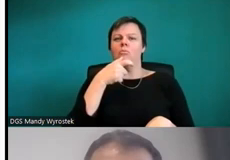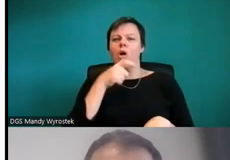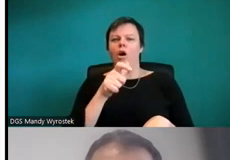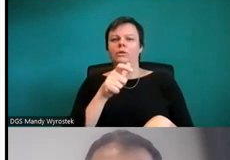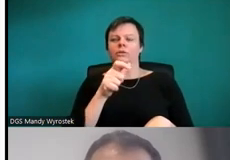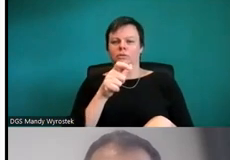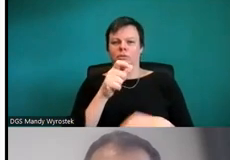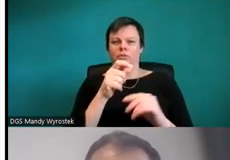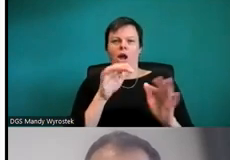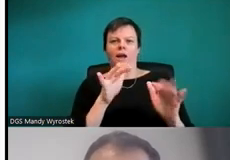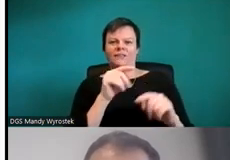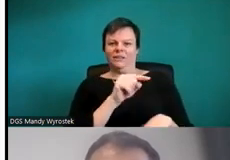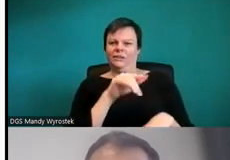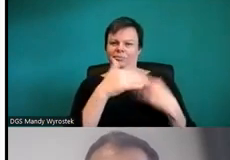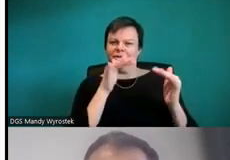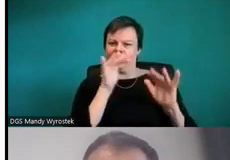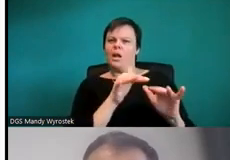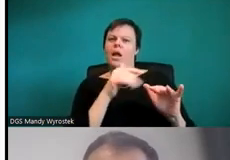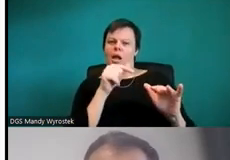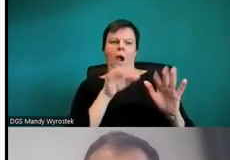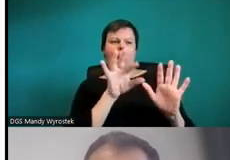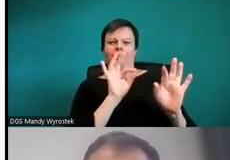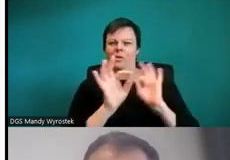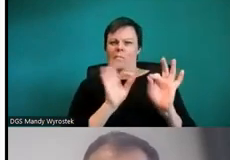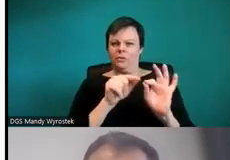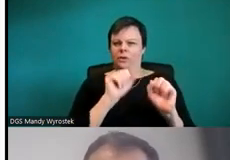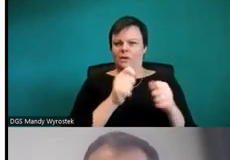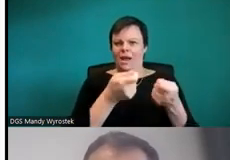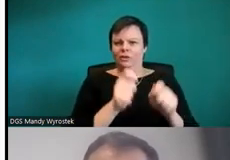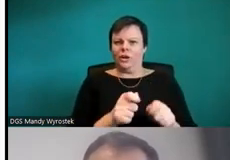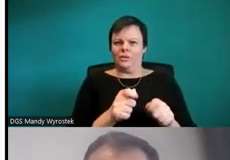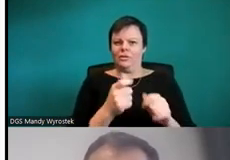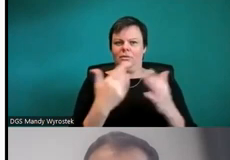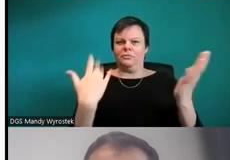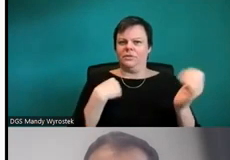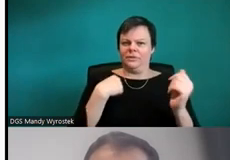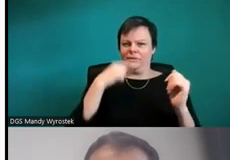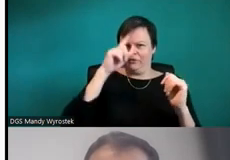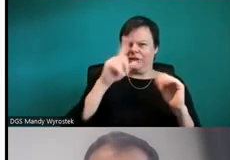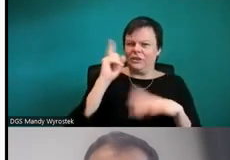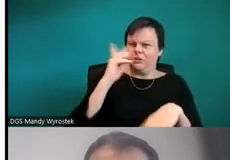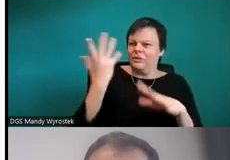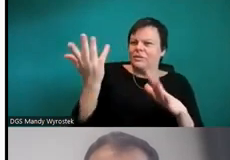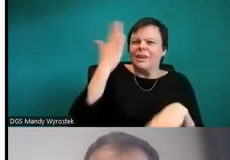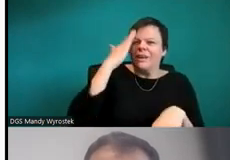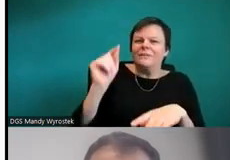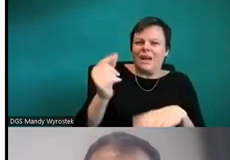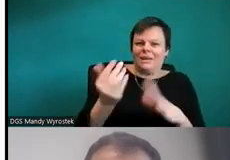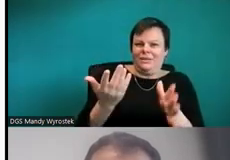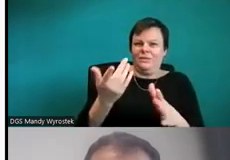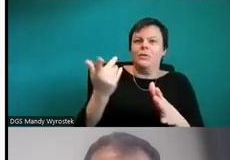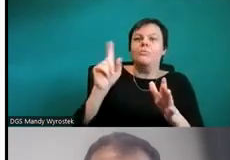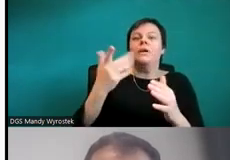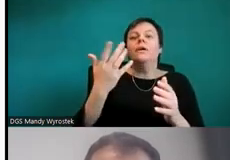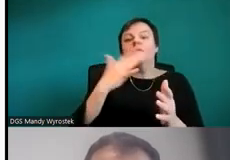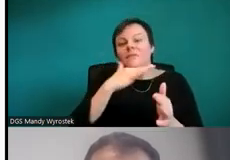und so weiter. Ich weiß nicht, ob du was hinzufügen möchtest. Also Folie